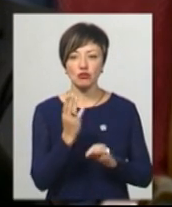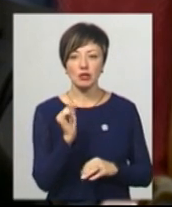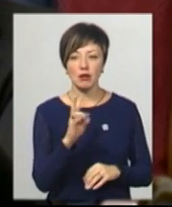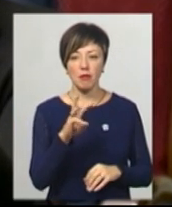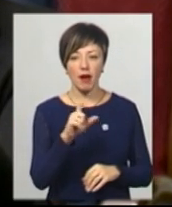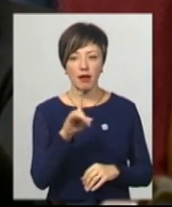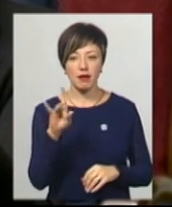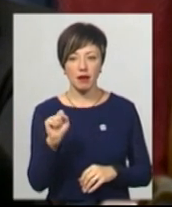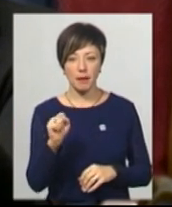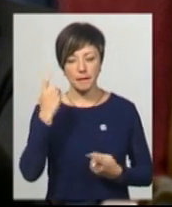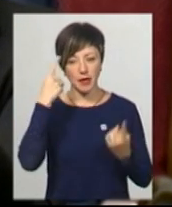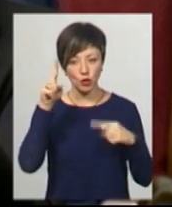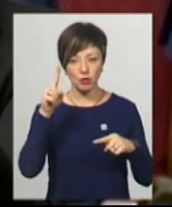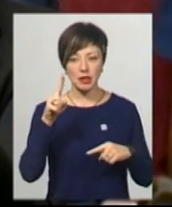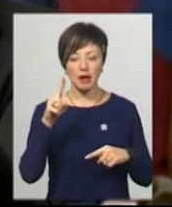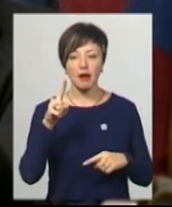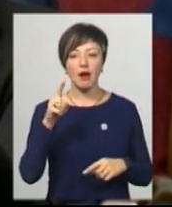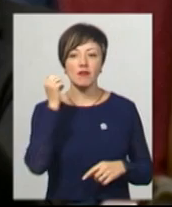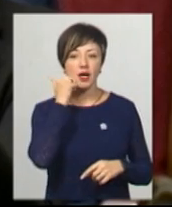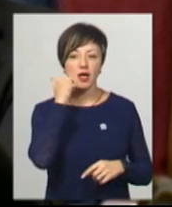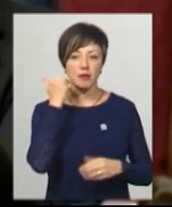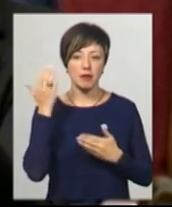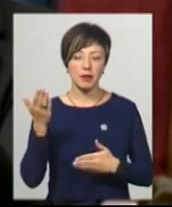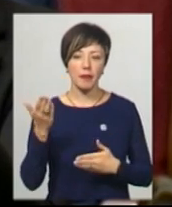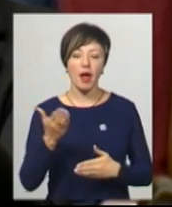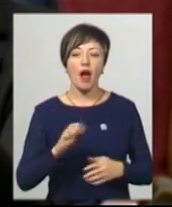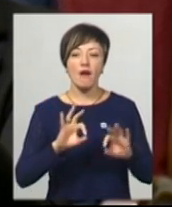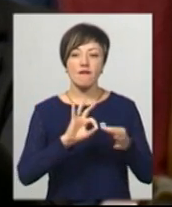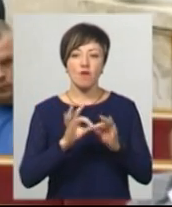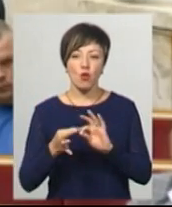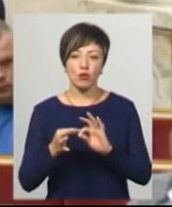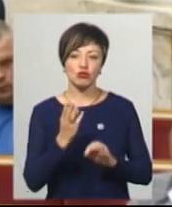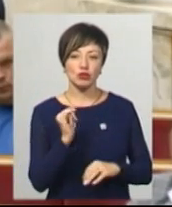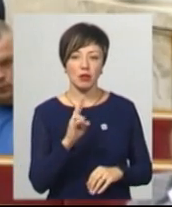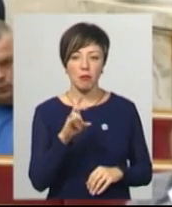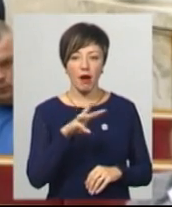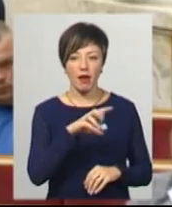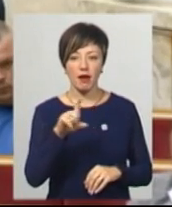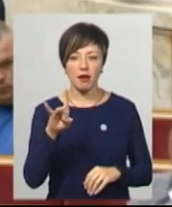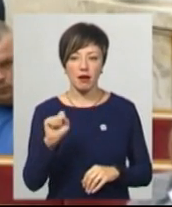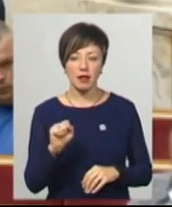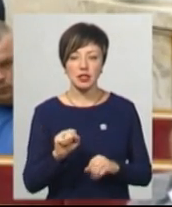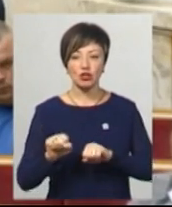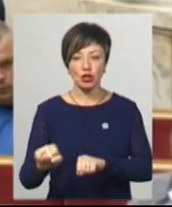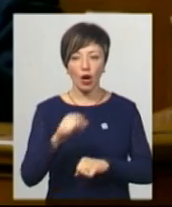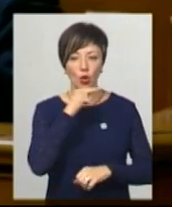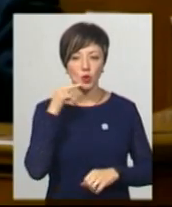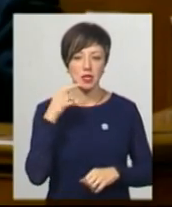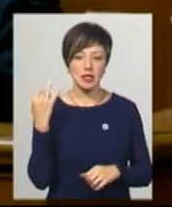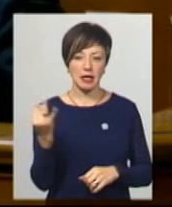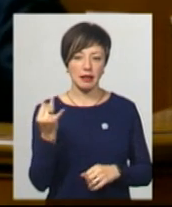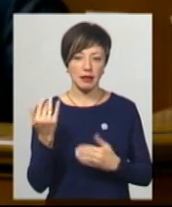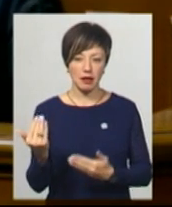придумана в Кремлі. Формула Штайнмаєра захищає російські інтереси.